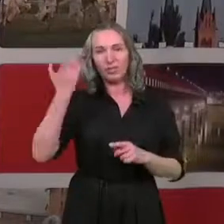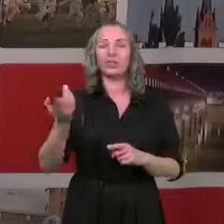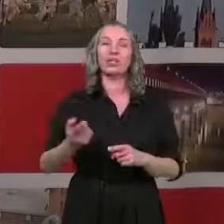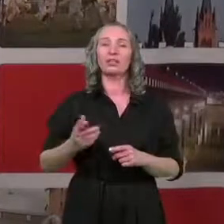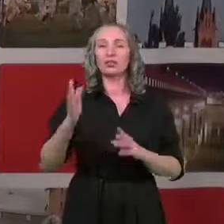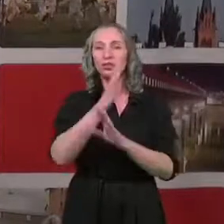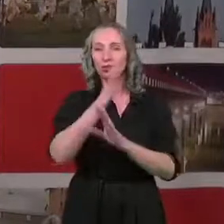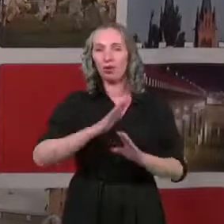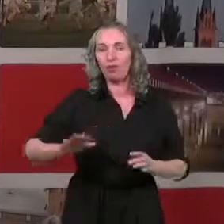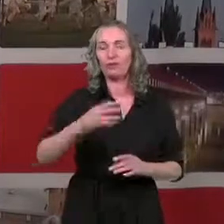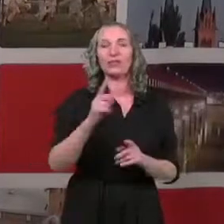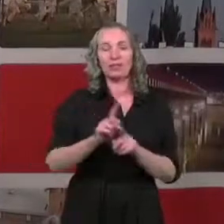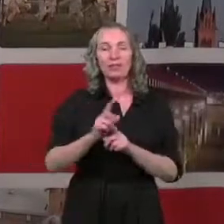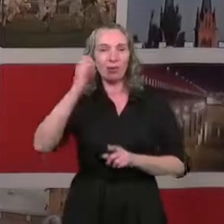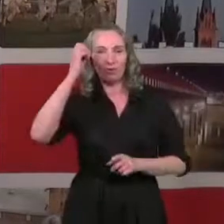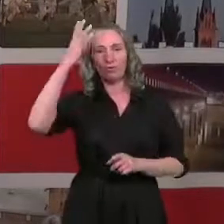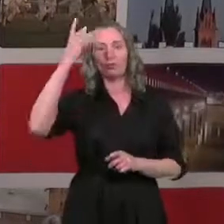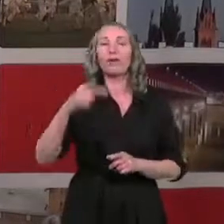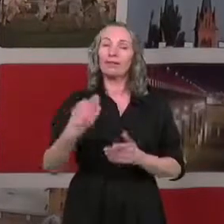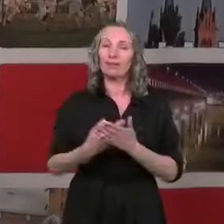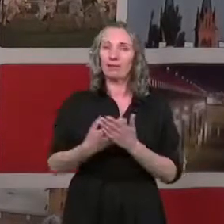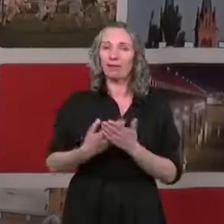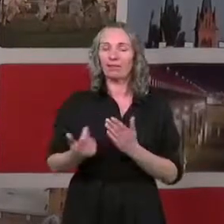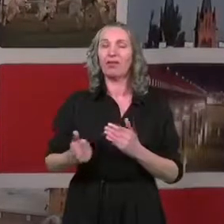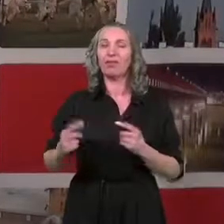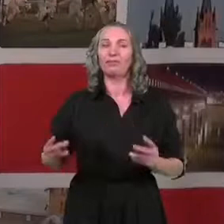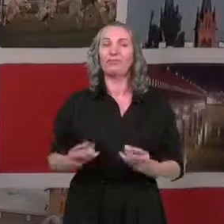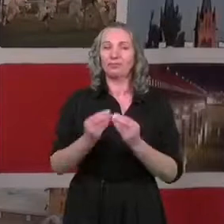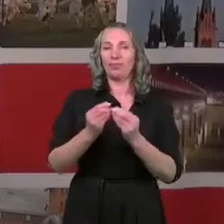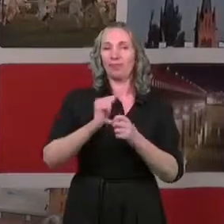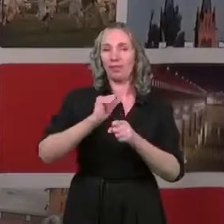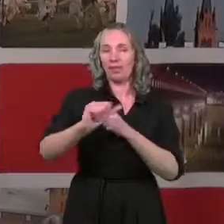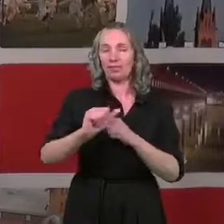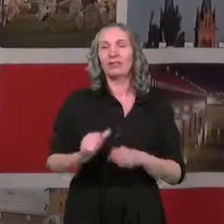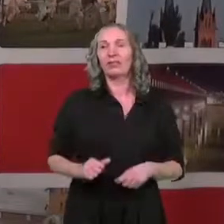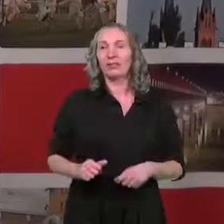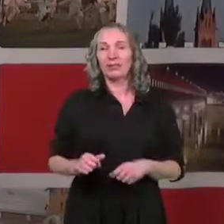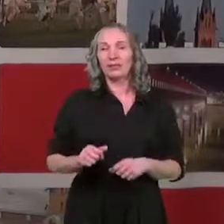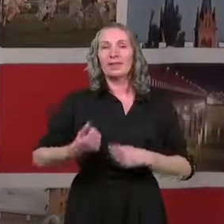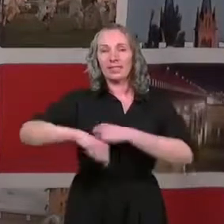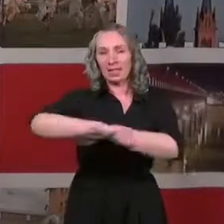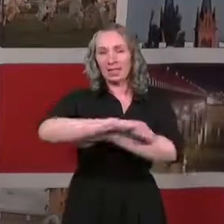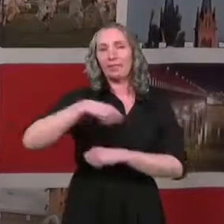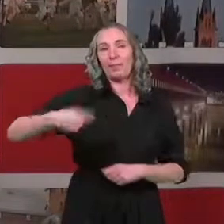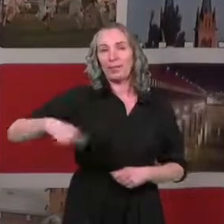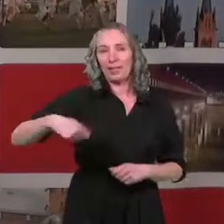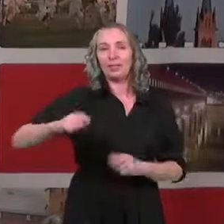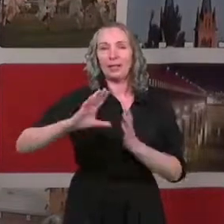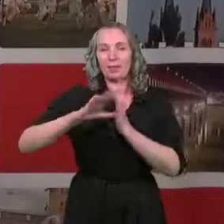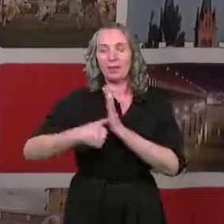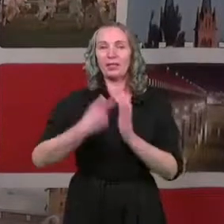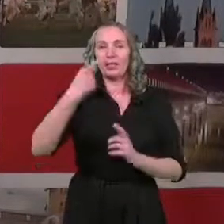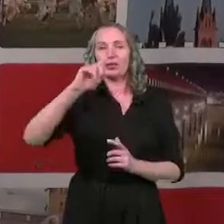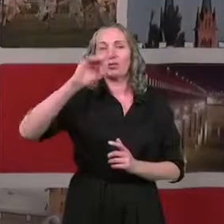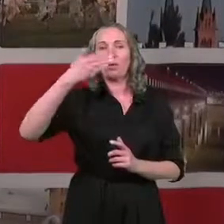środowisko i kultura. I właśnie dlatego współtowarzyszem dzisiejszego spotkania jest zastępca prezydenta miasta, pani